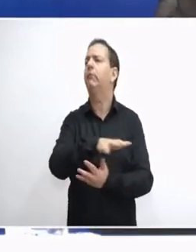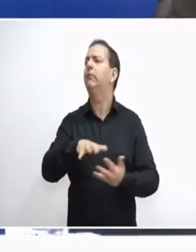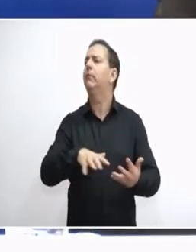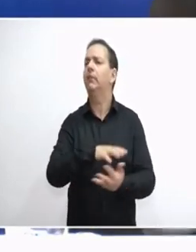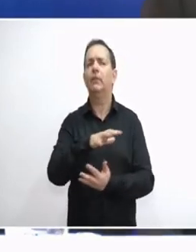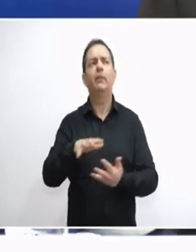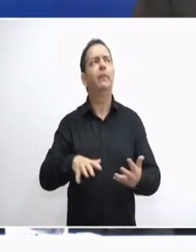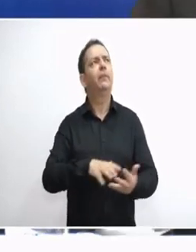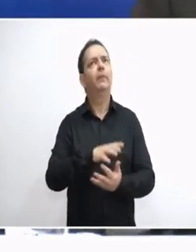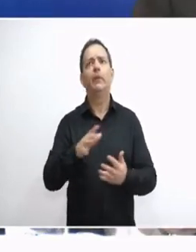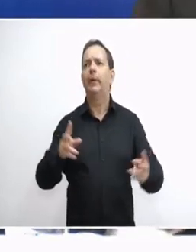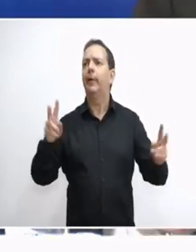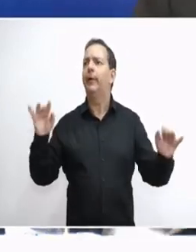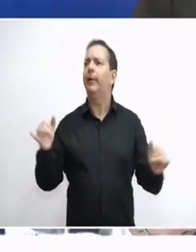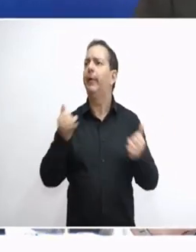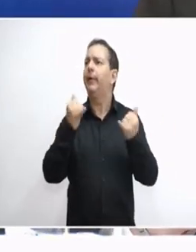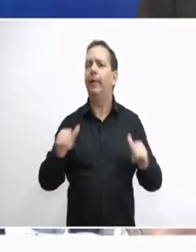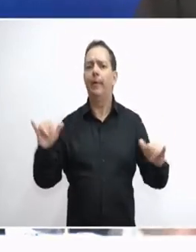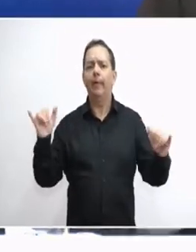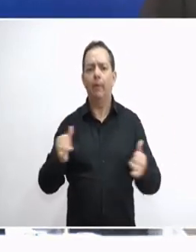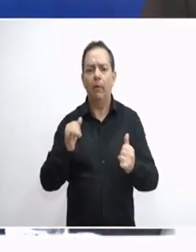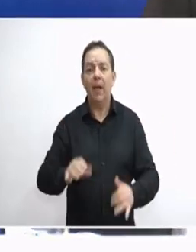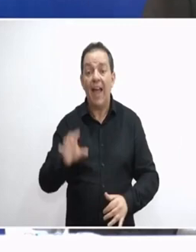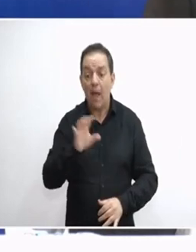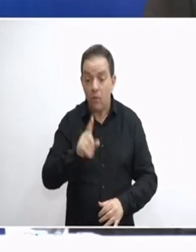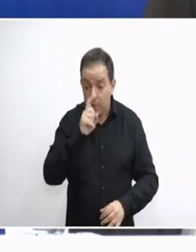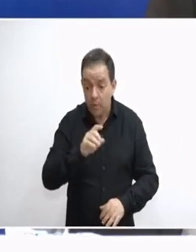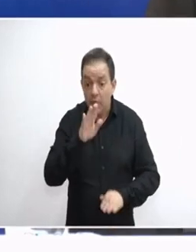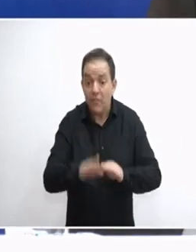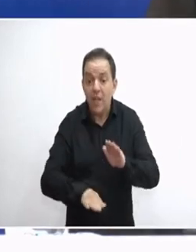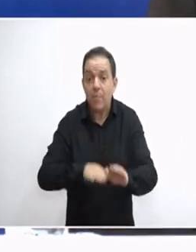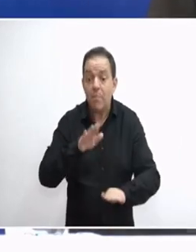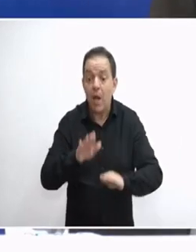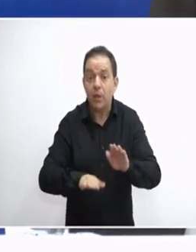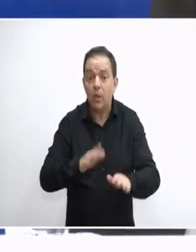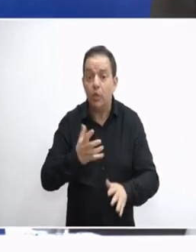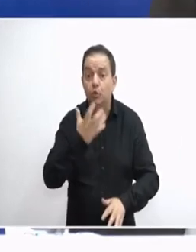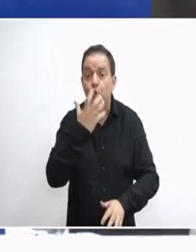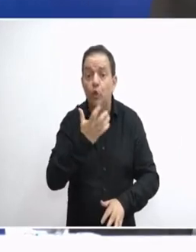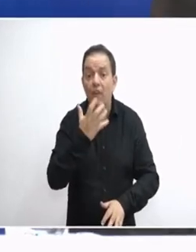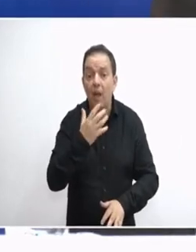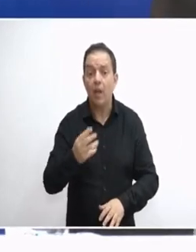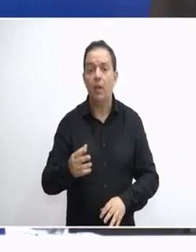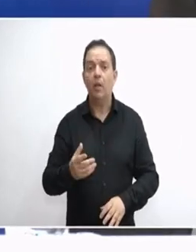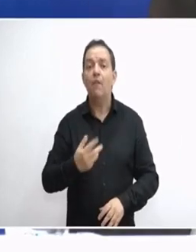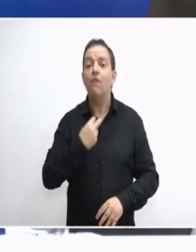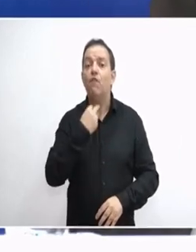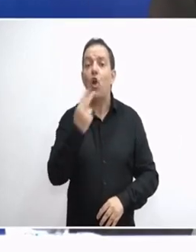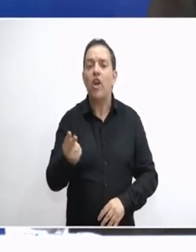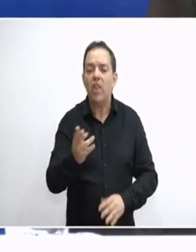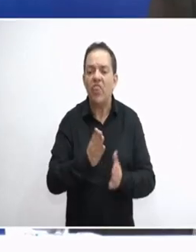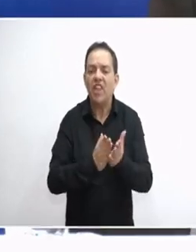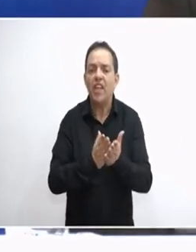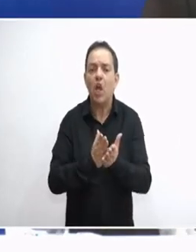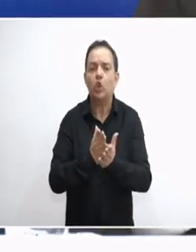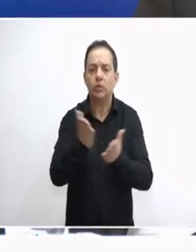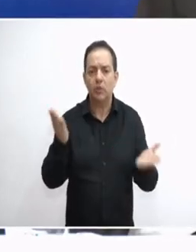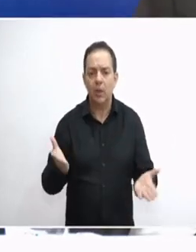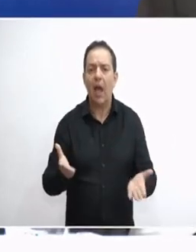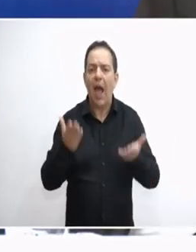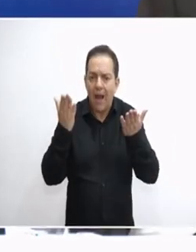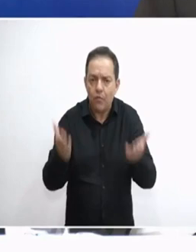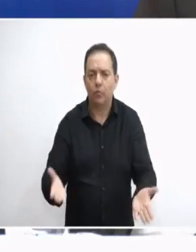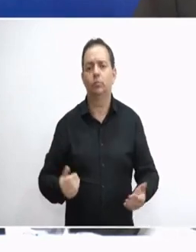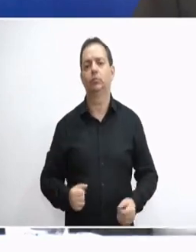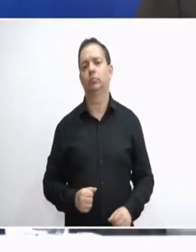η Ευρώπη σολλολό. Η Ευρώπη πρέπει να βρει τα βήματα άφηση και θα τα βρει μέσα από μια πολύ δυνατή, σοβαρή φωνή του δικαίου. Και τι ακριβώς αυτό